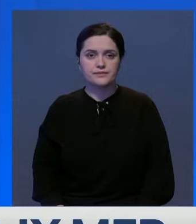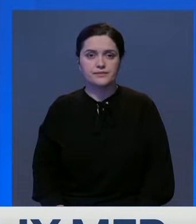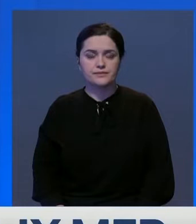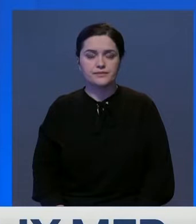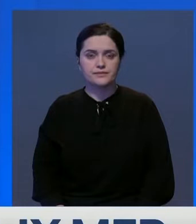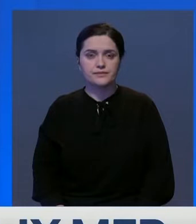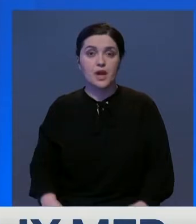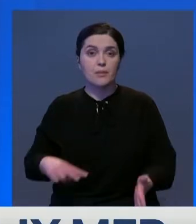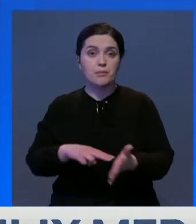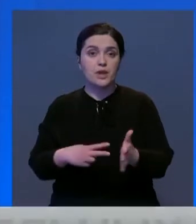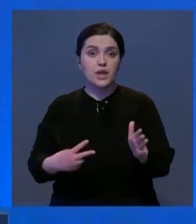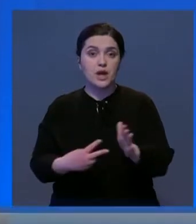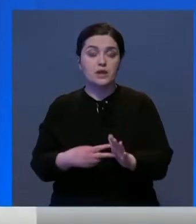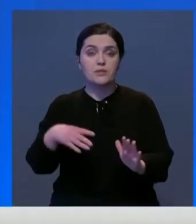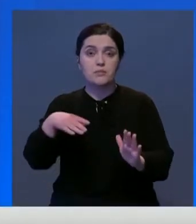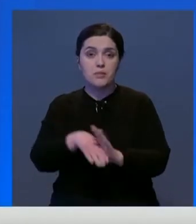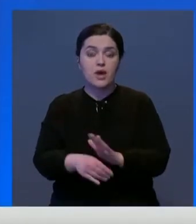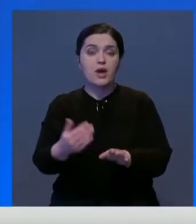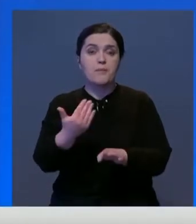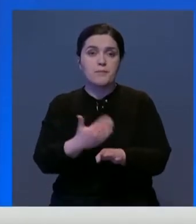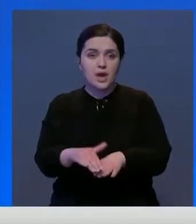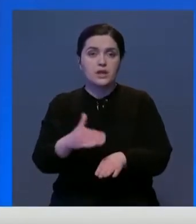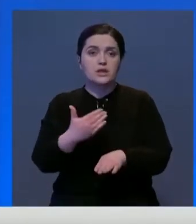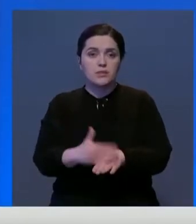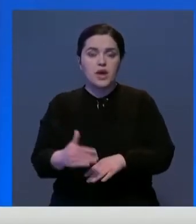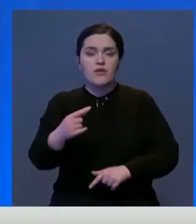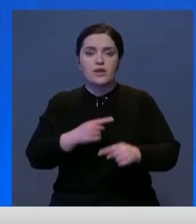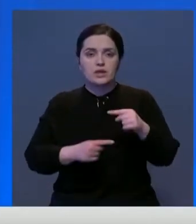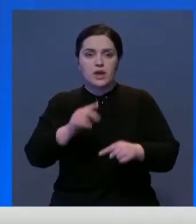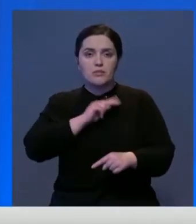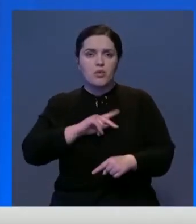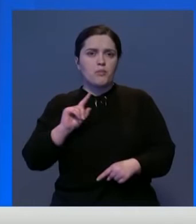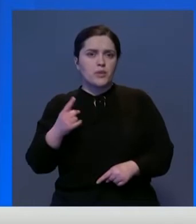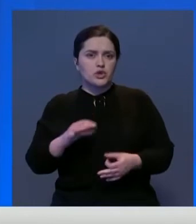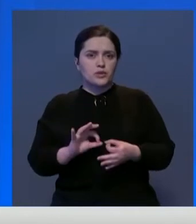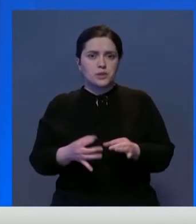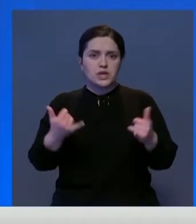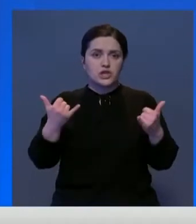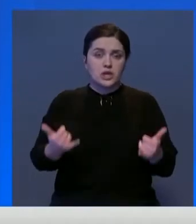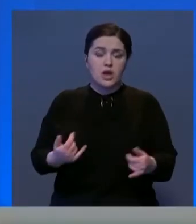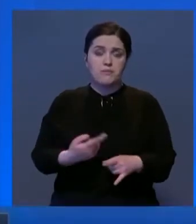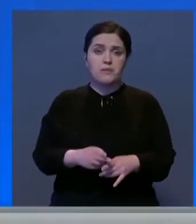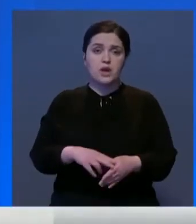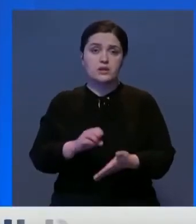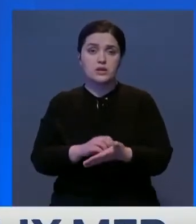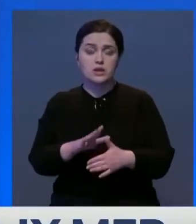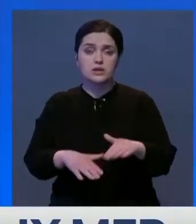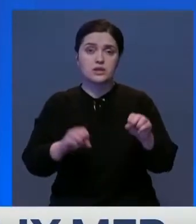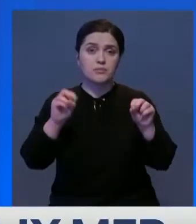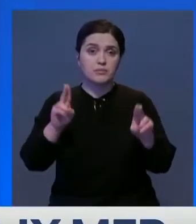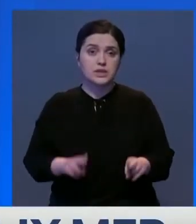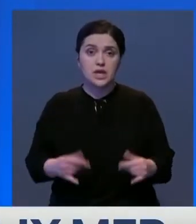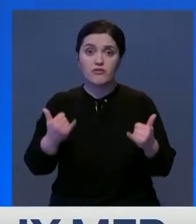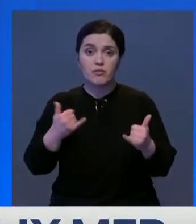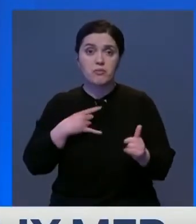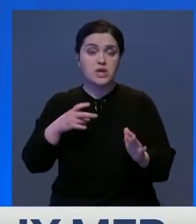Это план, который предусматривает постепенное возобновление работы. Почему именно сейчас? Потому что, согласно данным экспертов, на сегодня мы не в